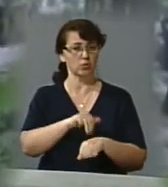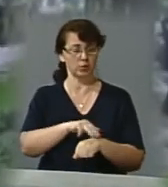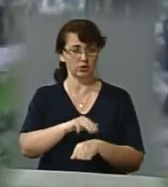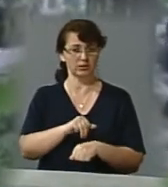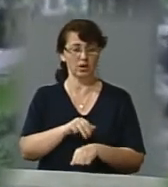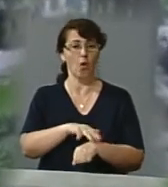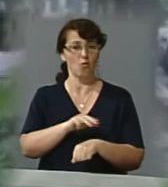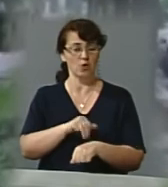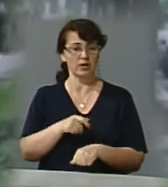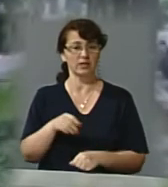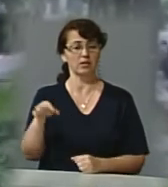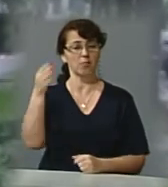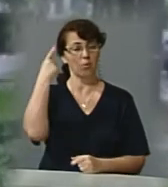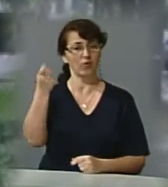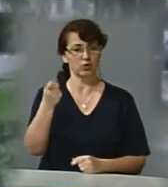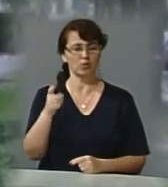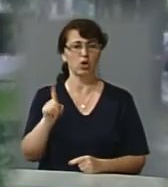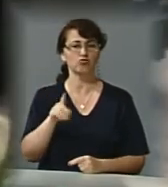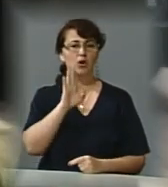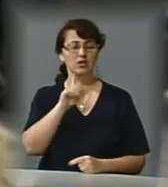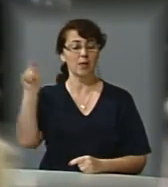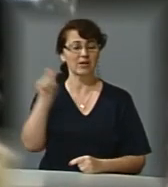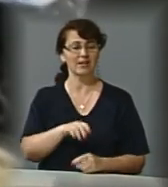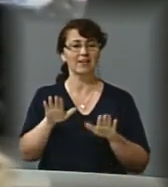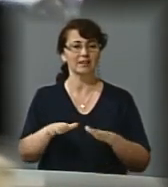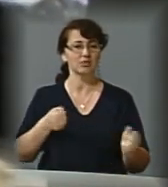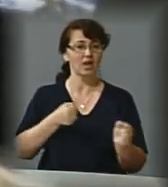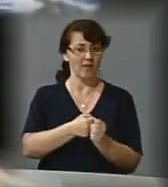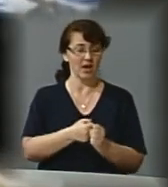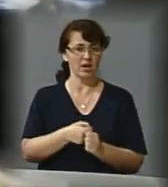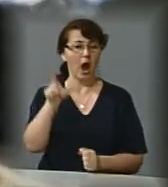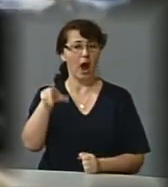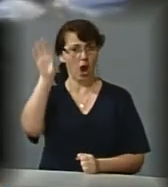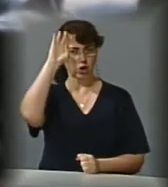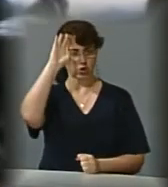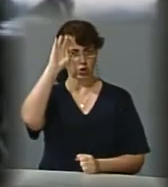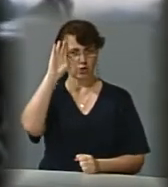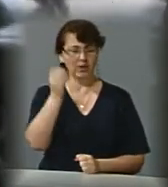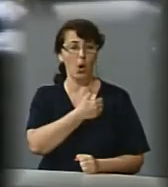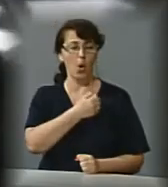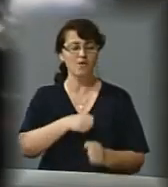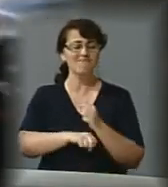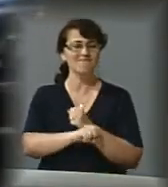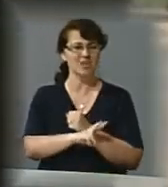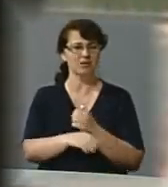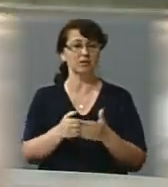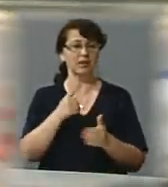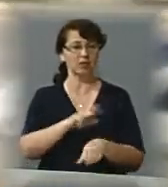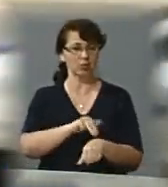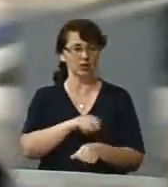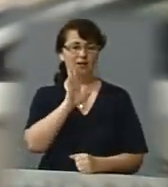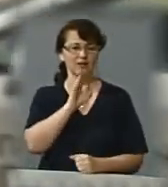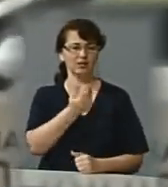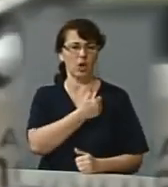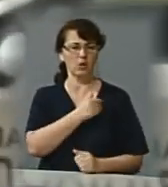управління поліції. Вона приїхала на місце аварії. Однак чоловік, який був учасником ДТП, намагався втекти від правоохоронців. Жінка хотіла